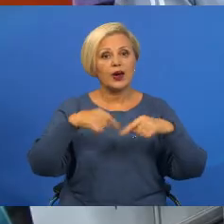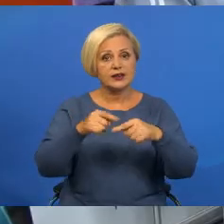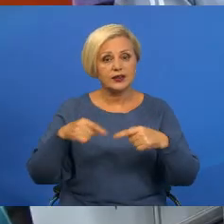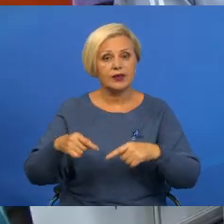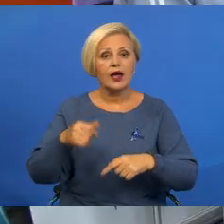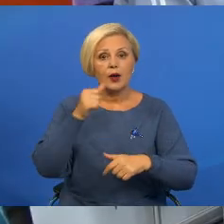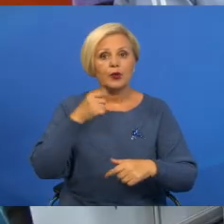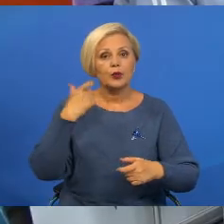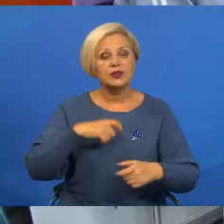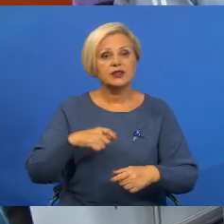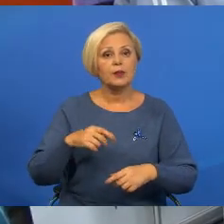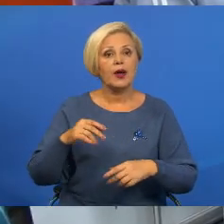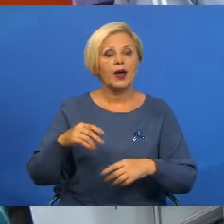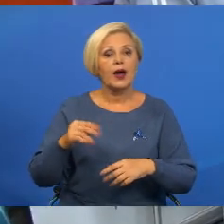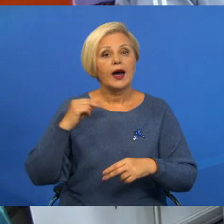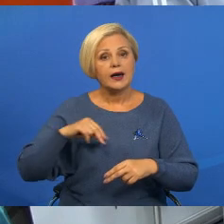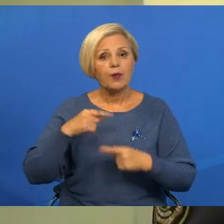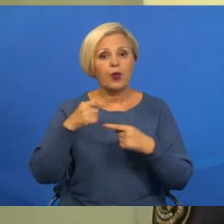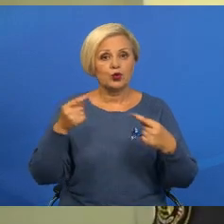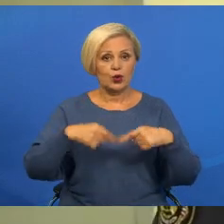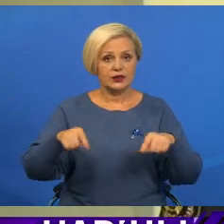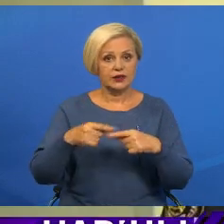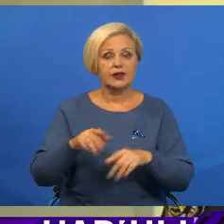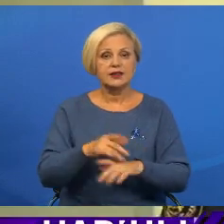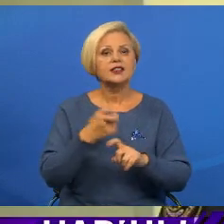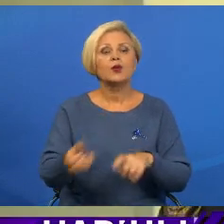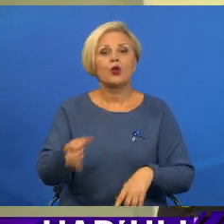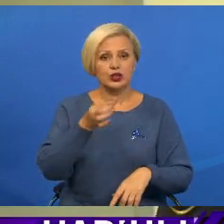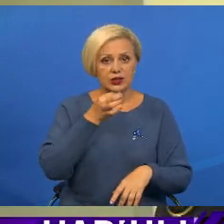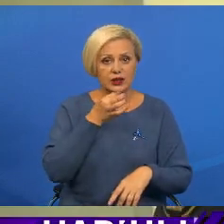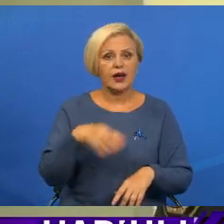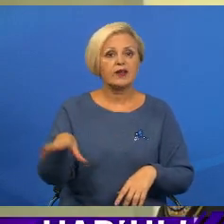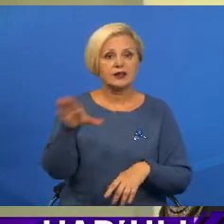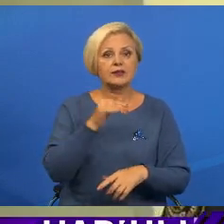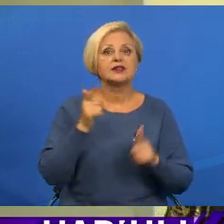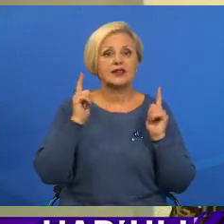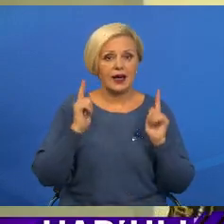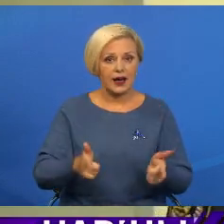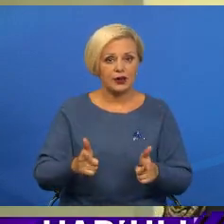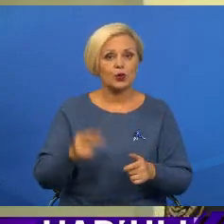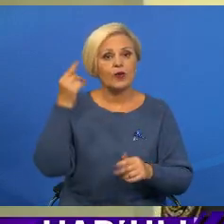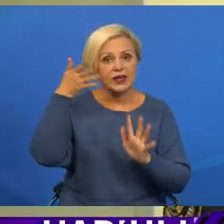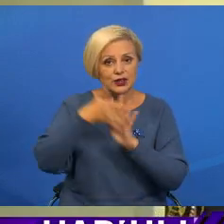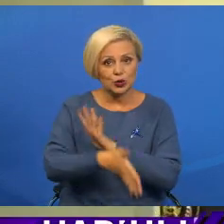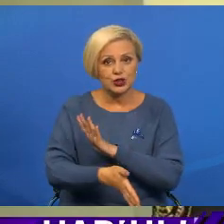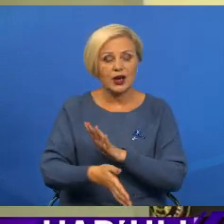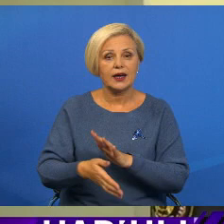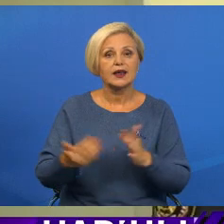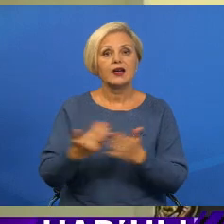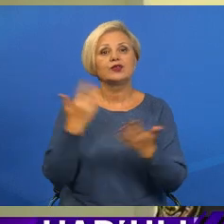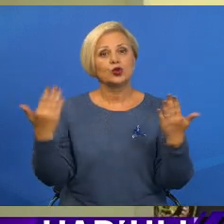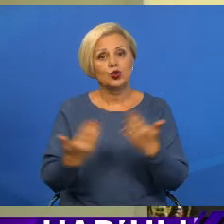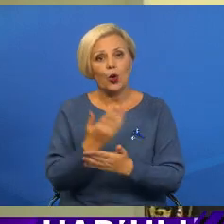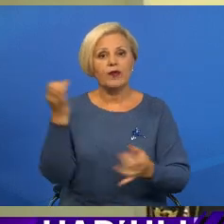упромирают на себе ролью супрацовников разных ведомств. Детям очень нравится. Все готовы изучать. Все новые, им